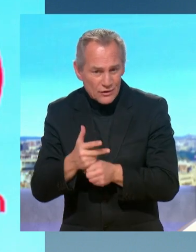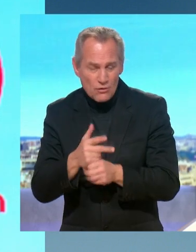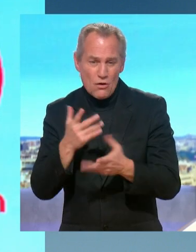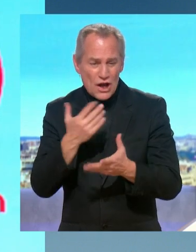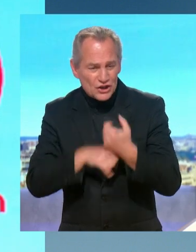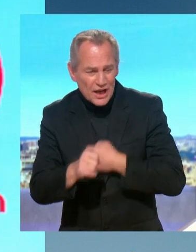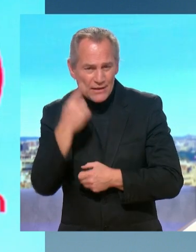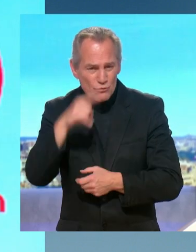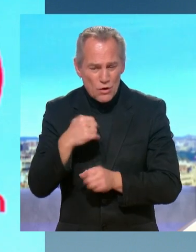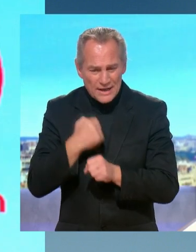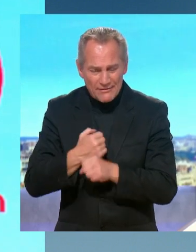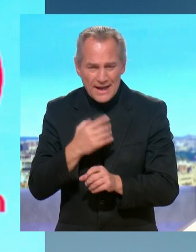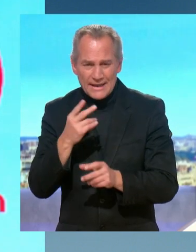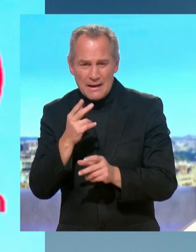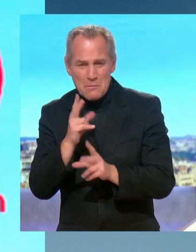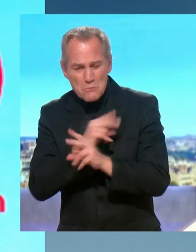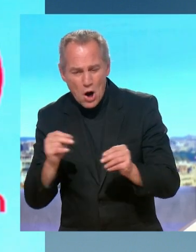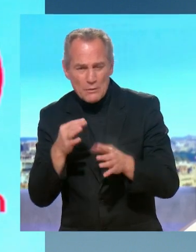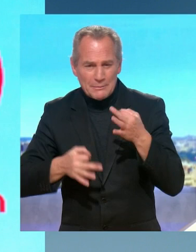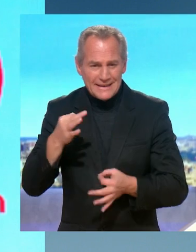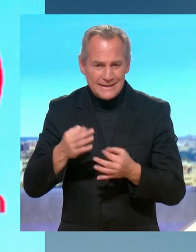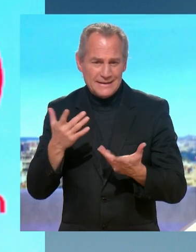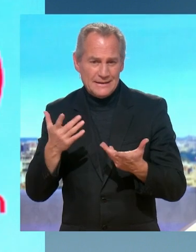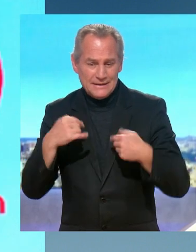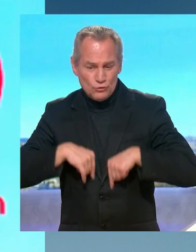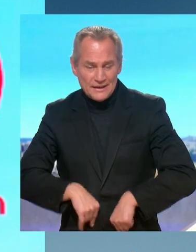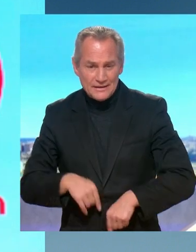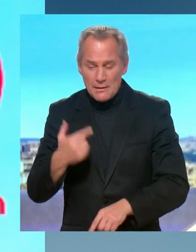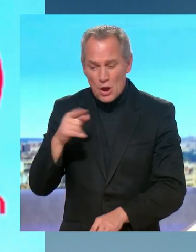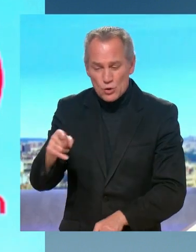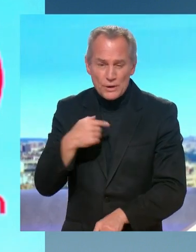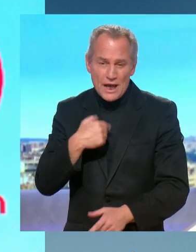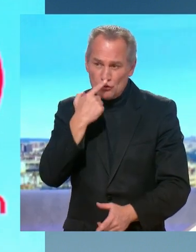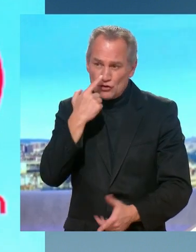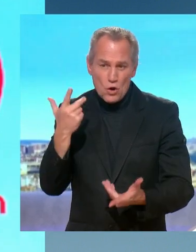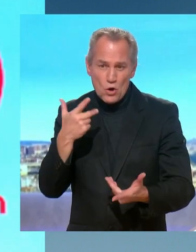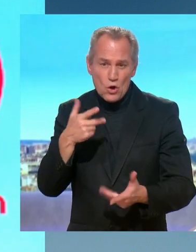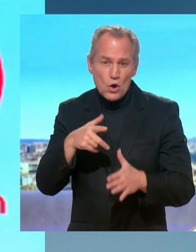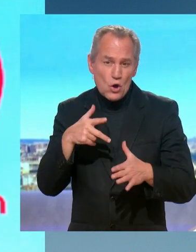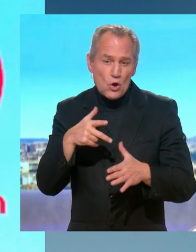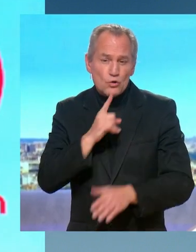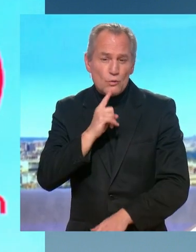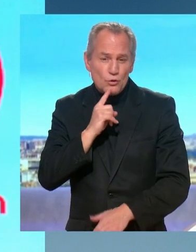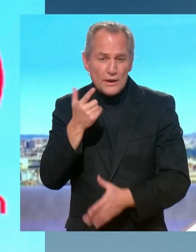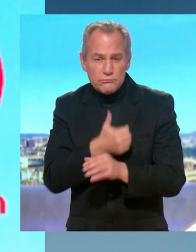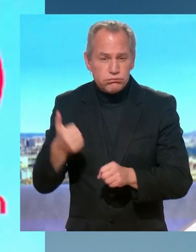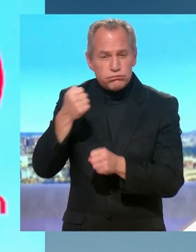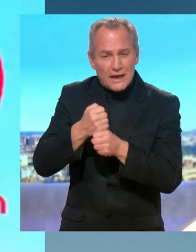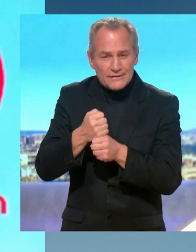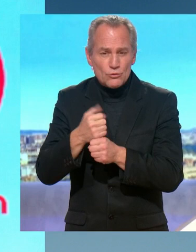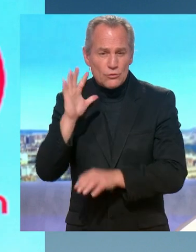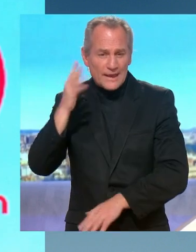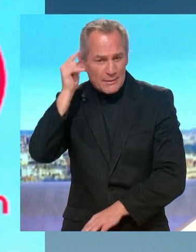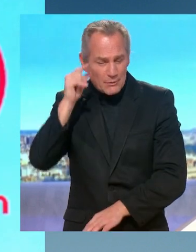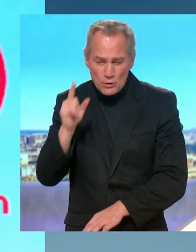ministre de la Justice, et pourtant, il a été sans doute un des meilleurs gardes-sauts que nous ayons eu depuis le début de la Ve République, parce que des moyens considérables sont donnés aux